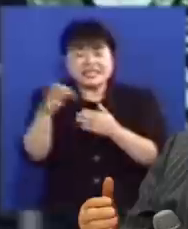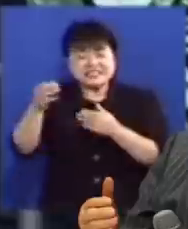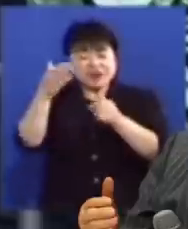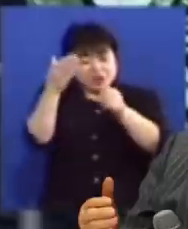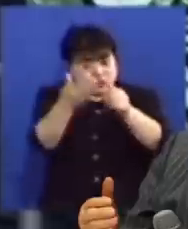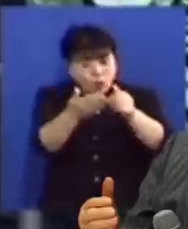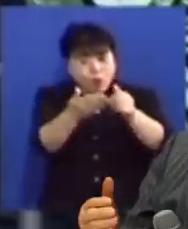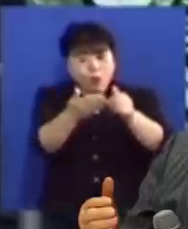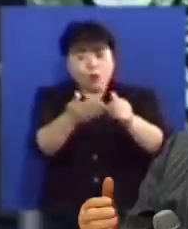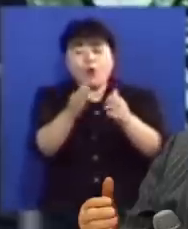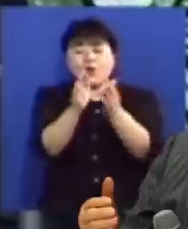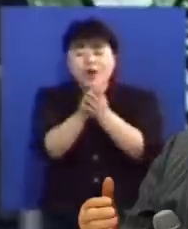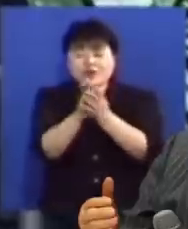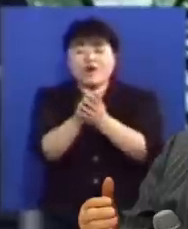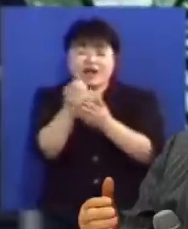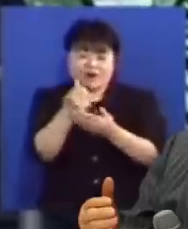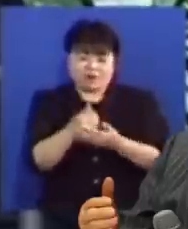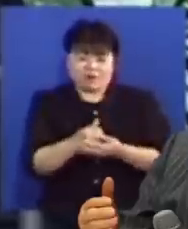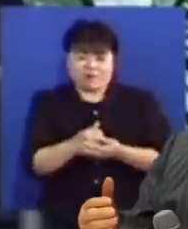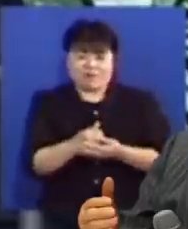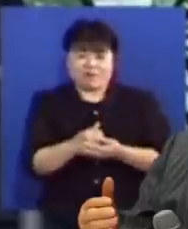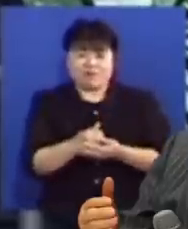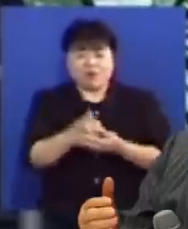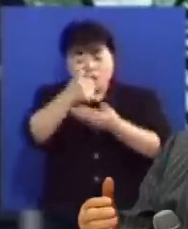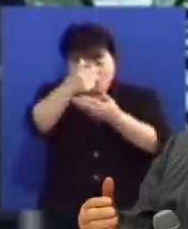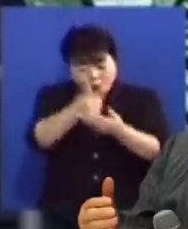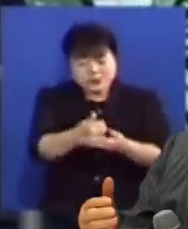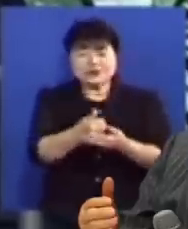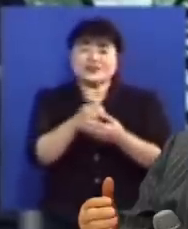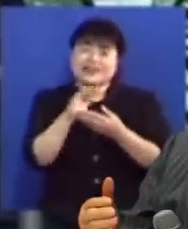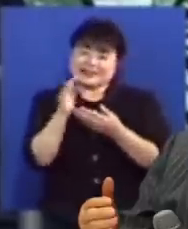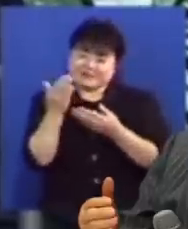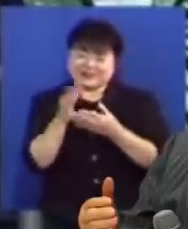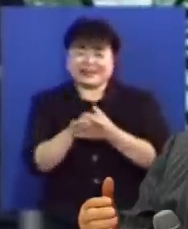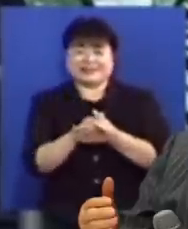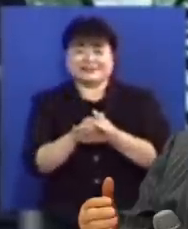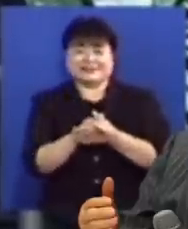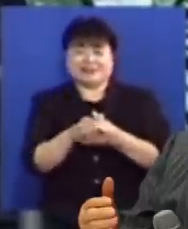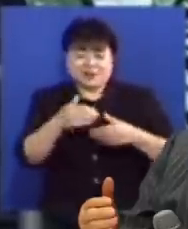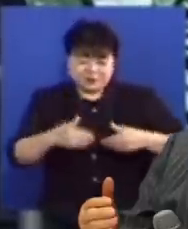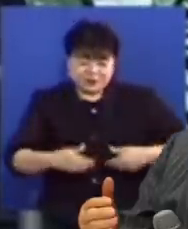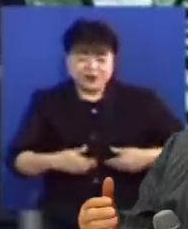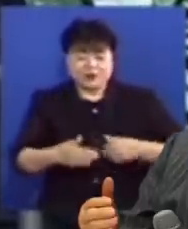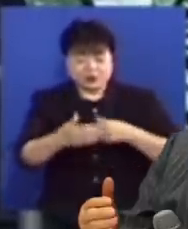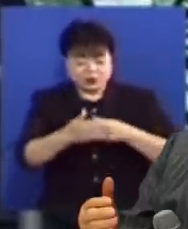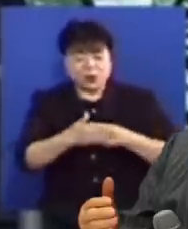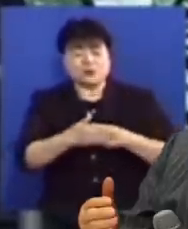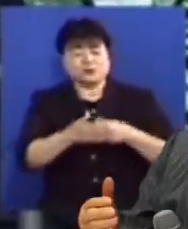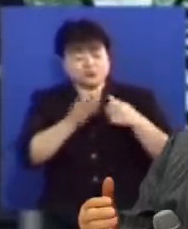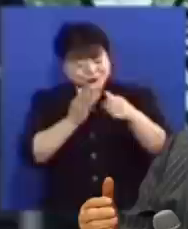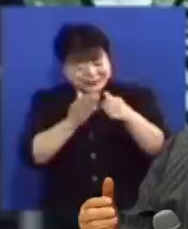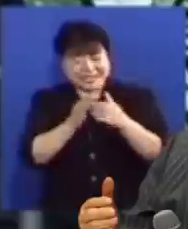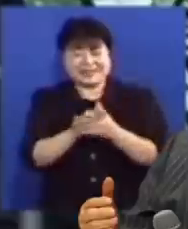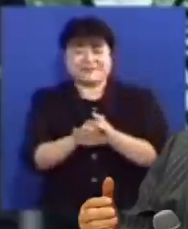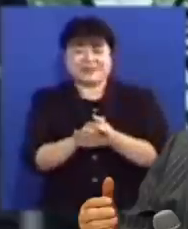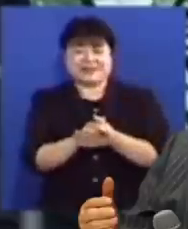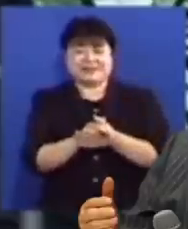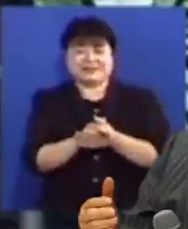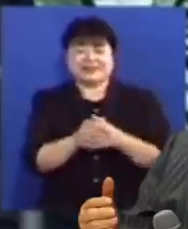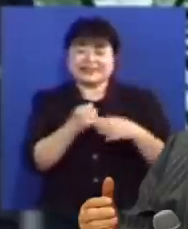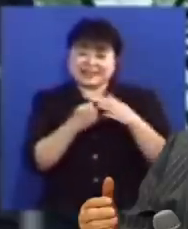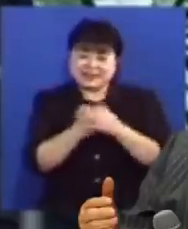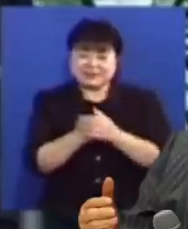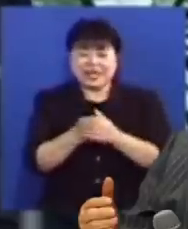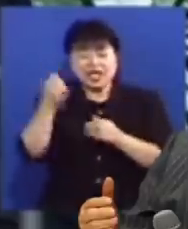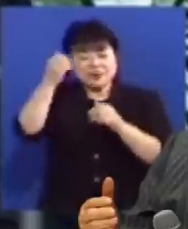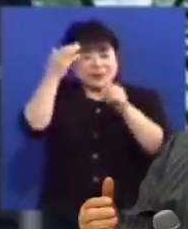해야 되고 환영을 해야 되고 모셔 드려야 되고 또 필요하면 도움을 청해야 되는 것입니다 그러므로